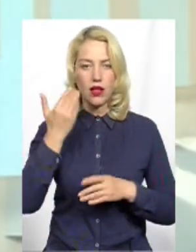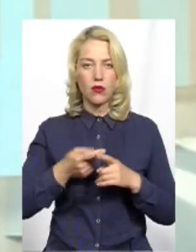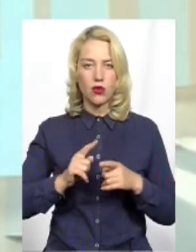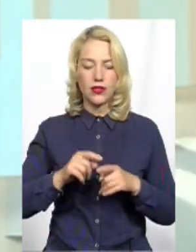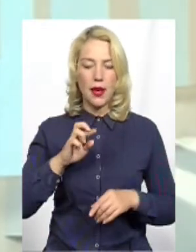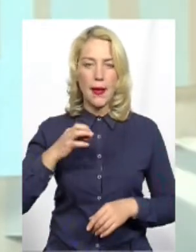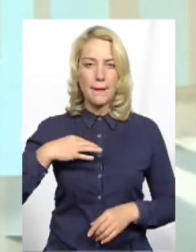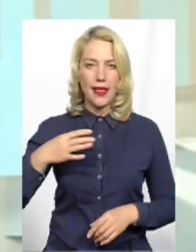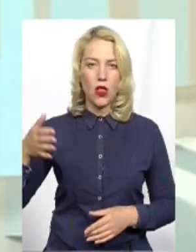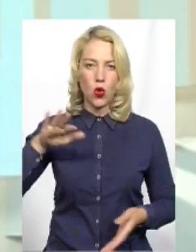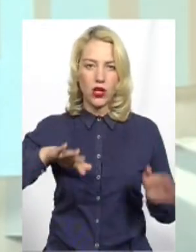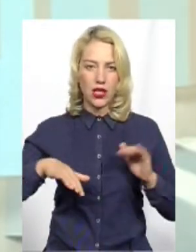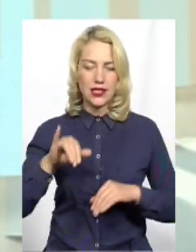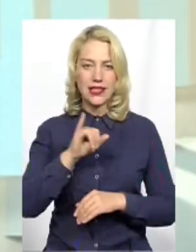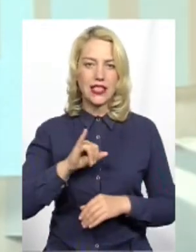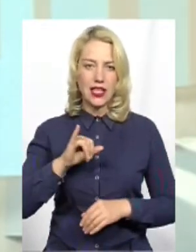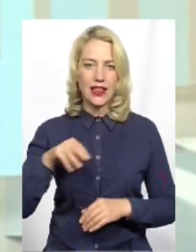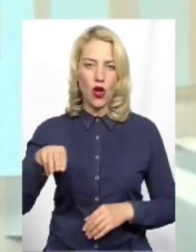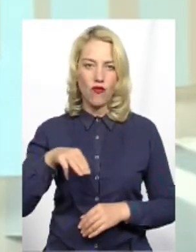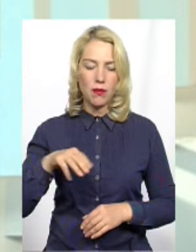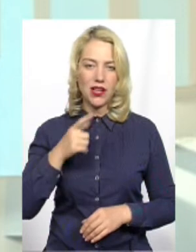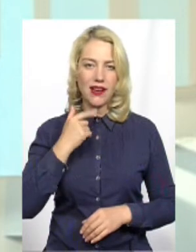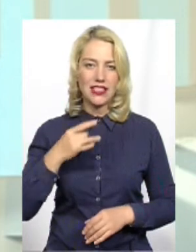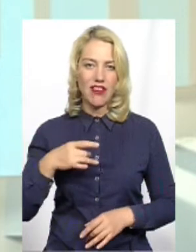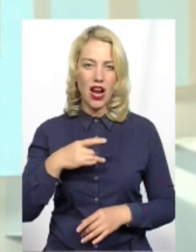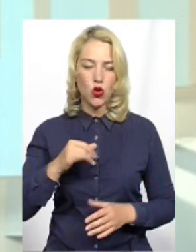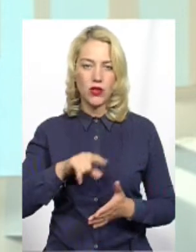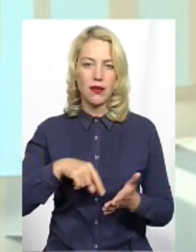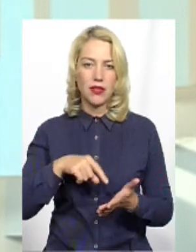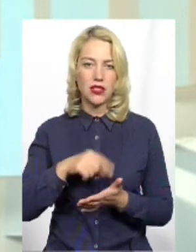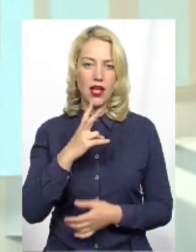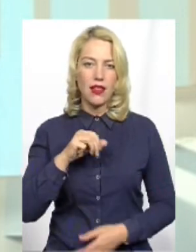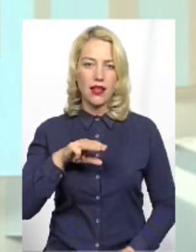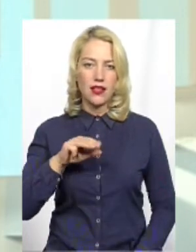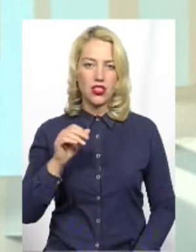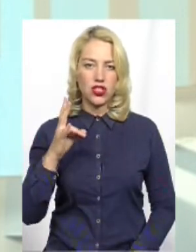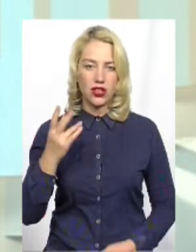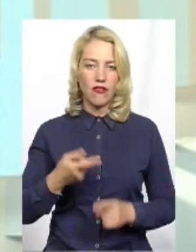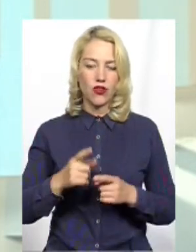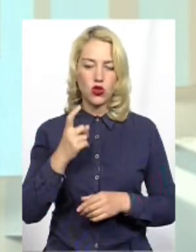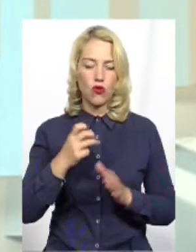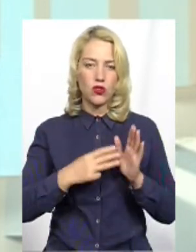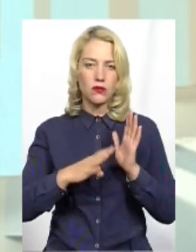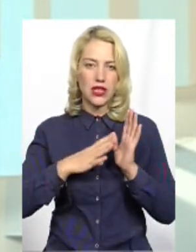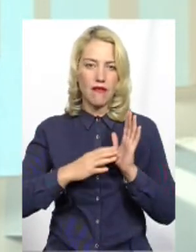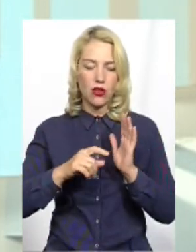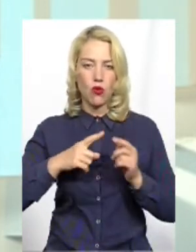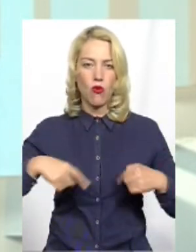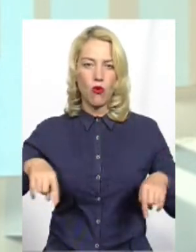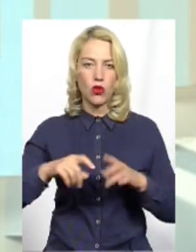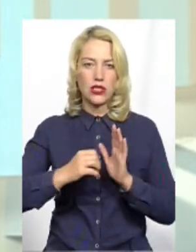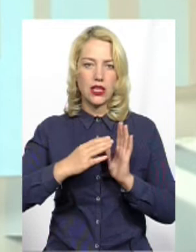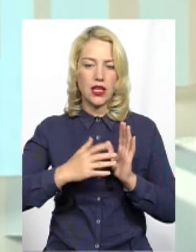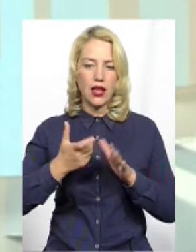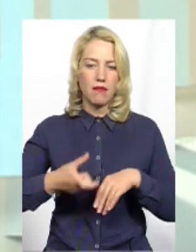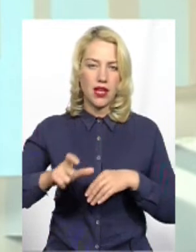Білогірський, Ізяславський, Теофіпольський, Красилівський райони і місто Нетішин. У 189-му округу зареєструвалася найбільша